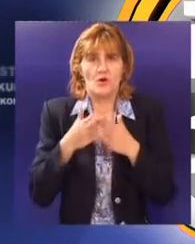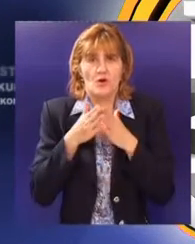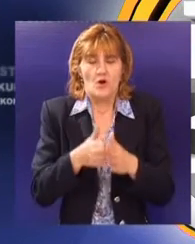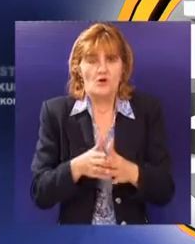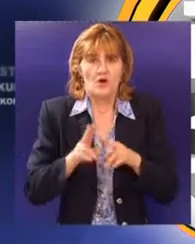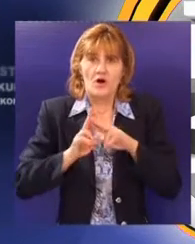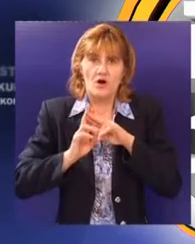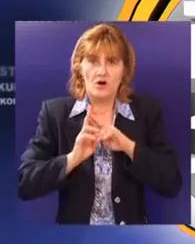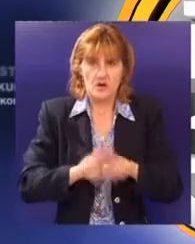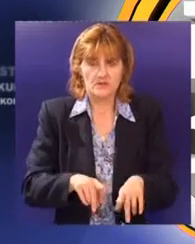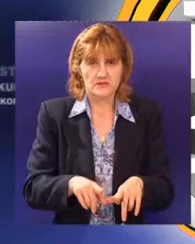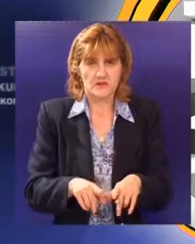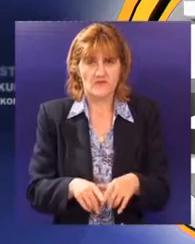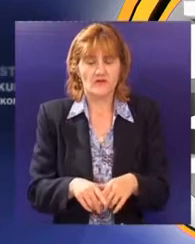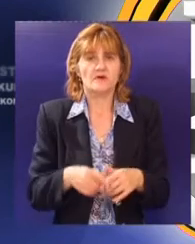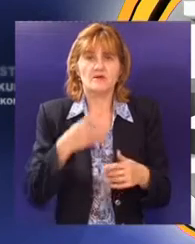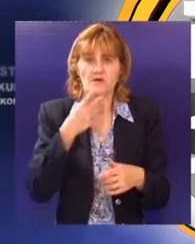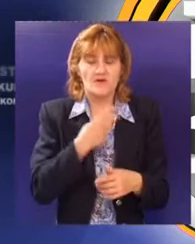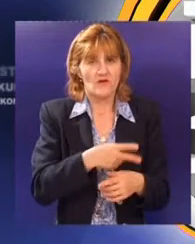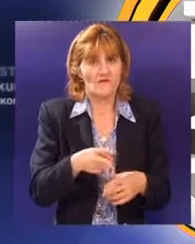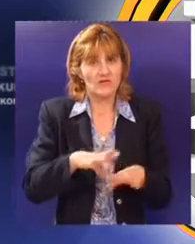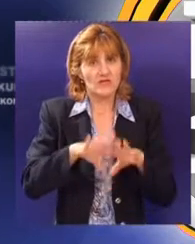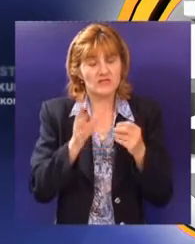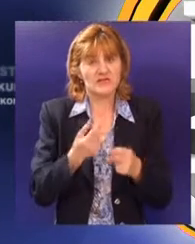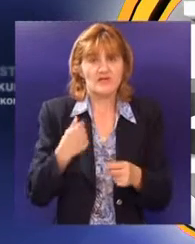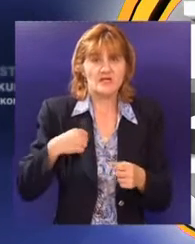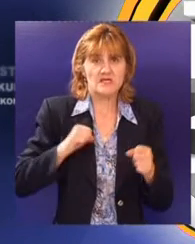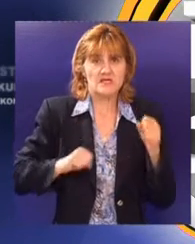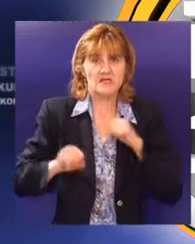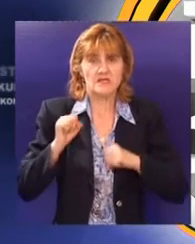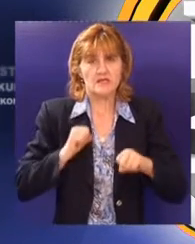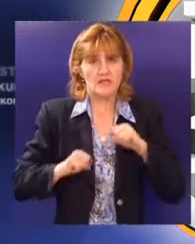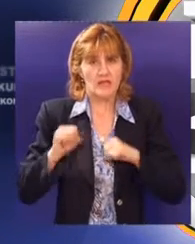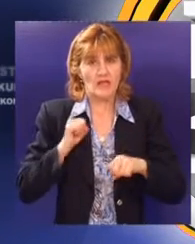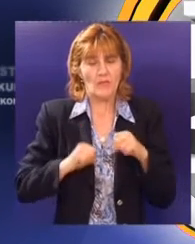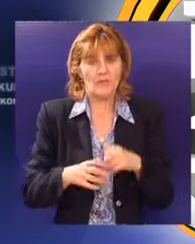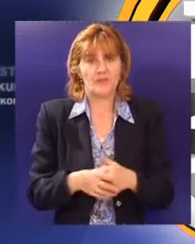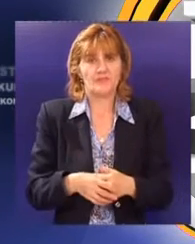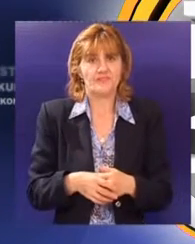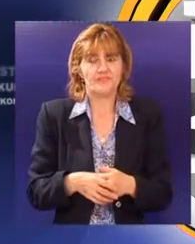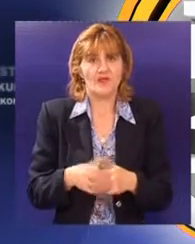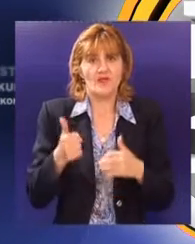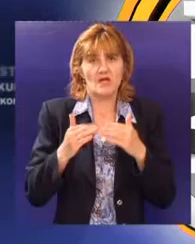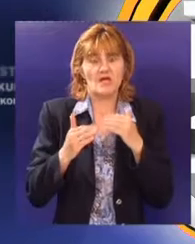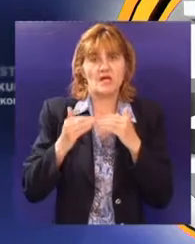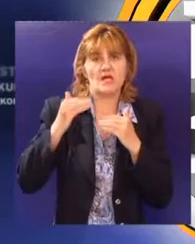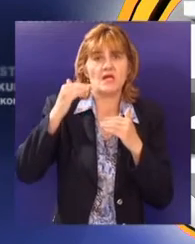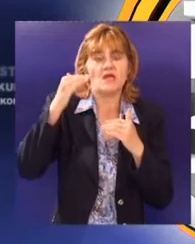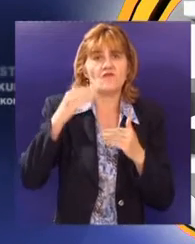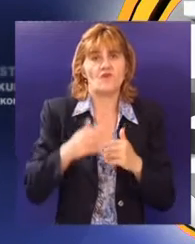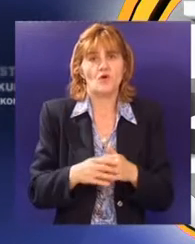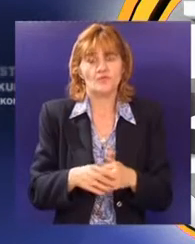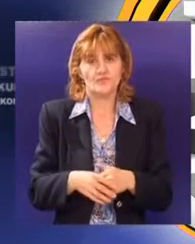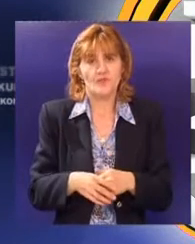ostavlja tu posledicu kalkulativno i kolektiv možda trpi jedan nivo koji zadire direktno u njegov